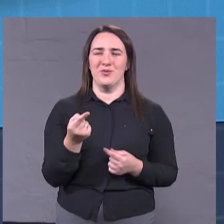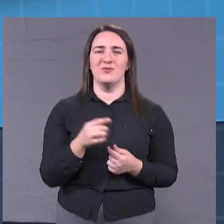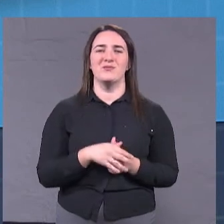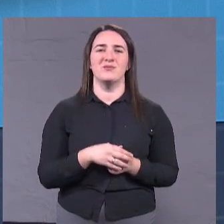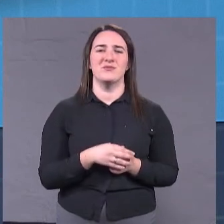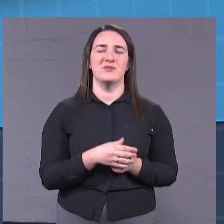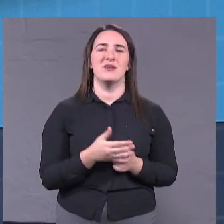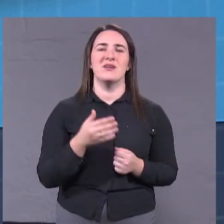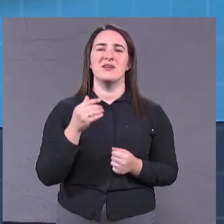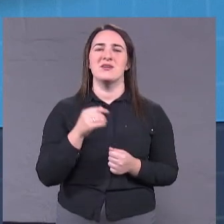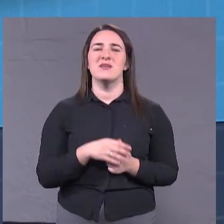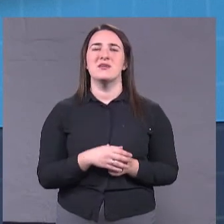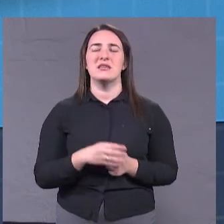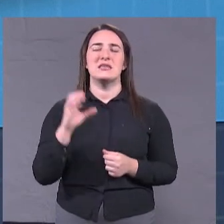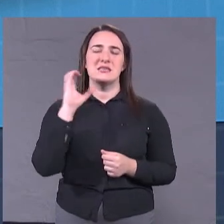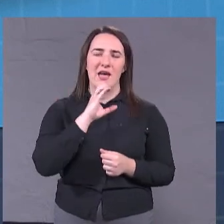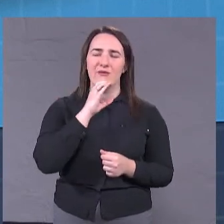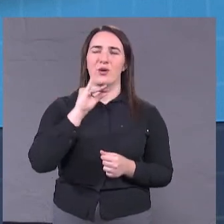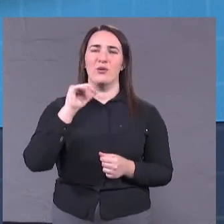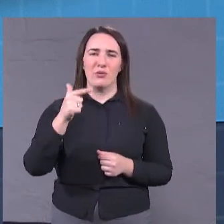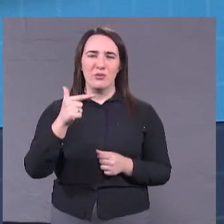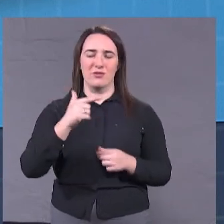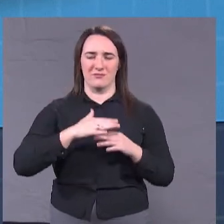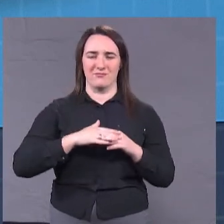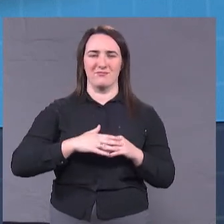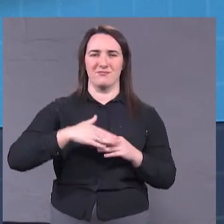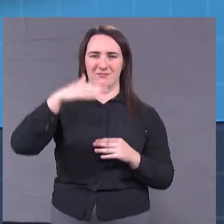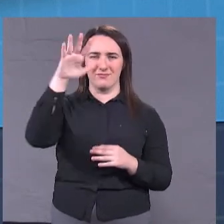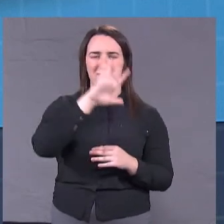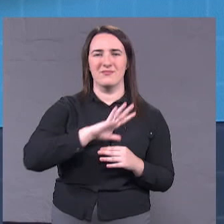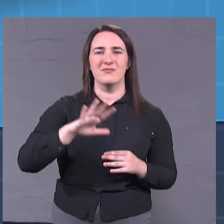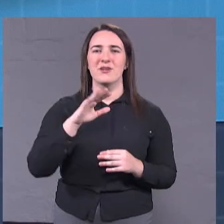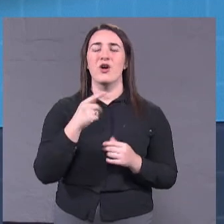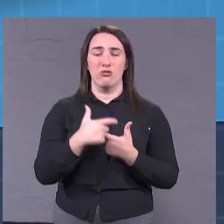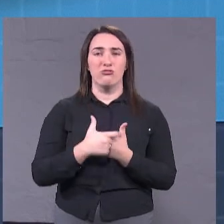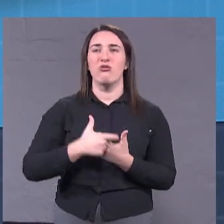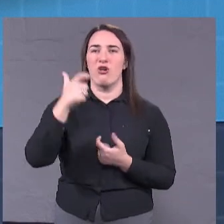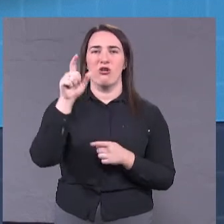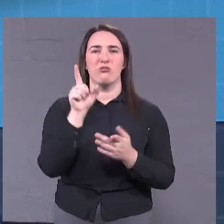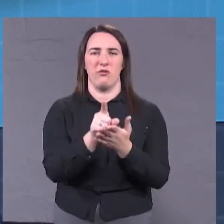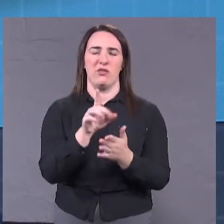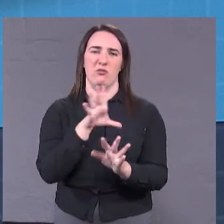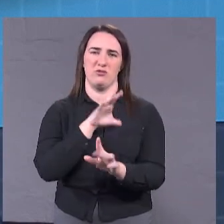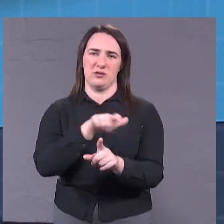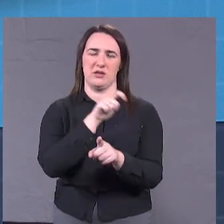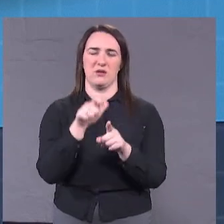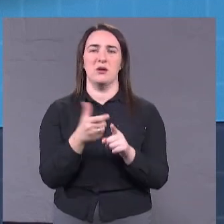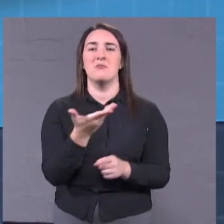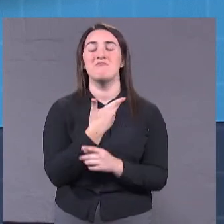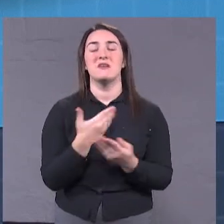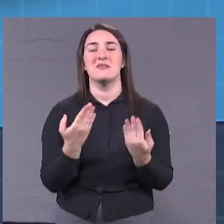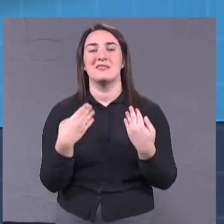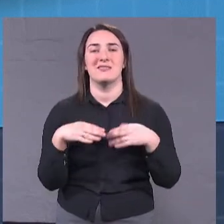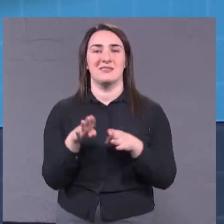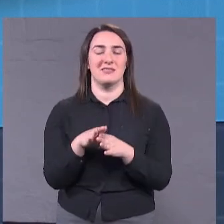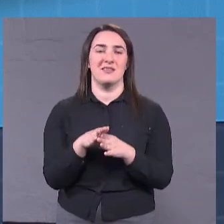храміність. і ця дорога дозна бути завершена, тому що ми так всім